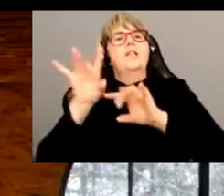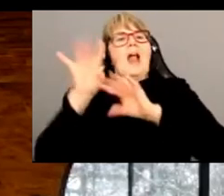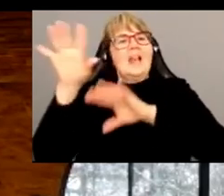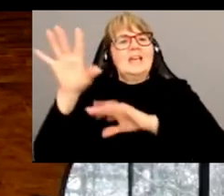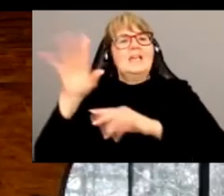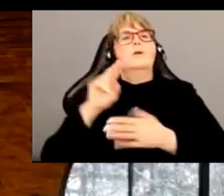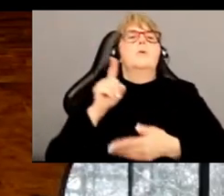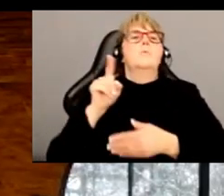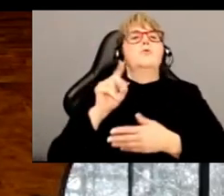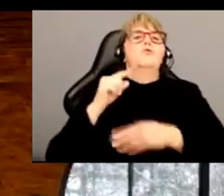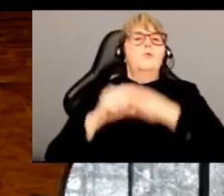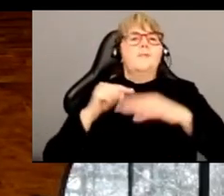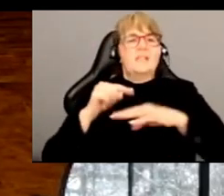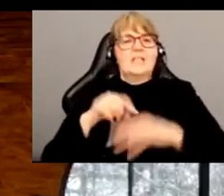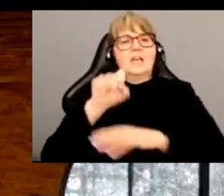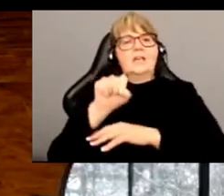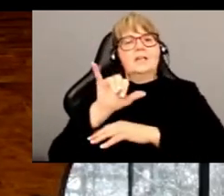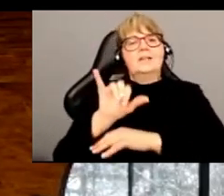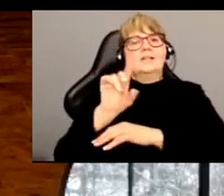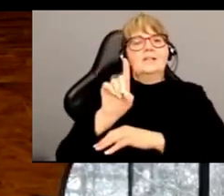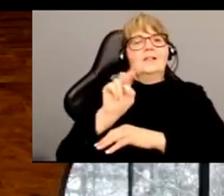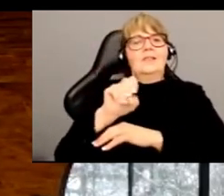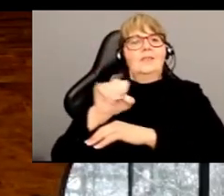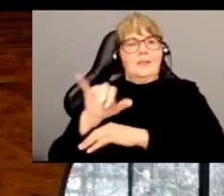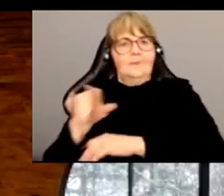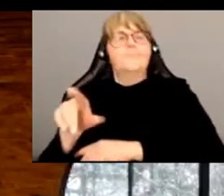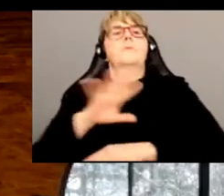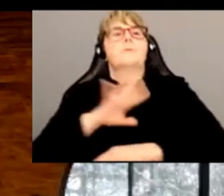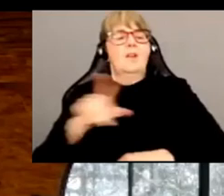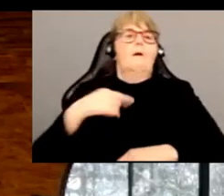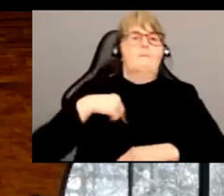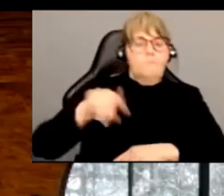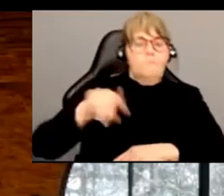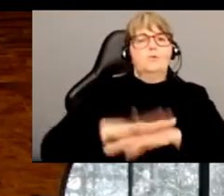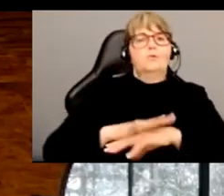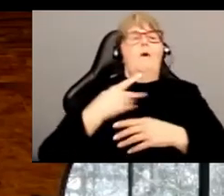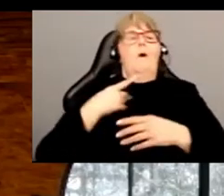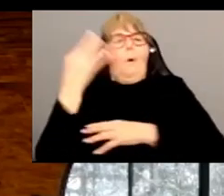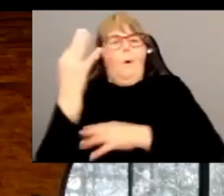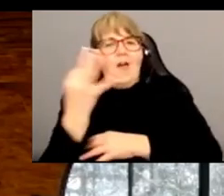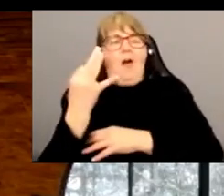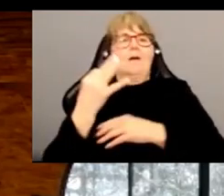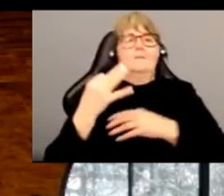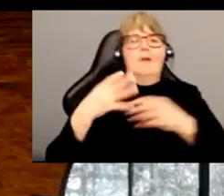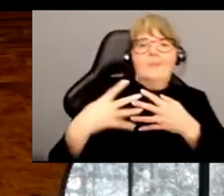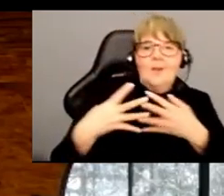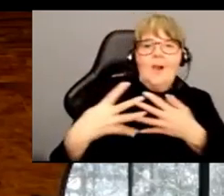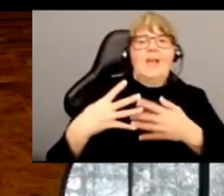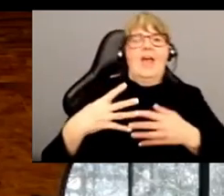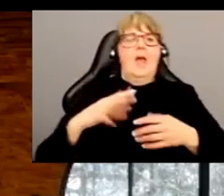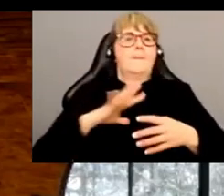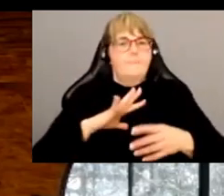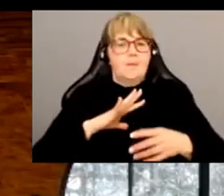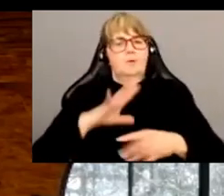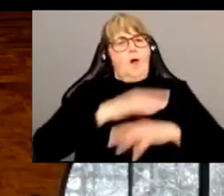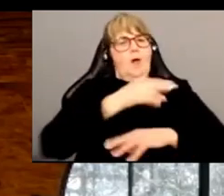J'avais l'occasion à cet endroit de participer à beaucoup de conférences et d'ateliers qui portaient justement purement sur le handicap. Il n'y avait pas de lien avec